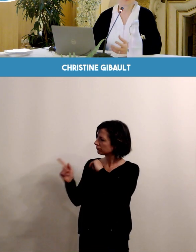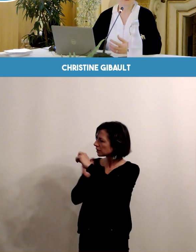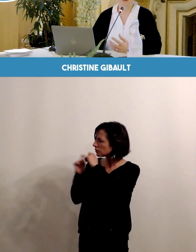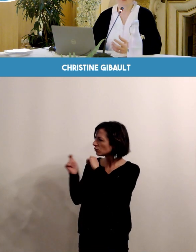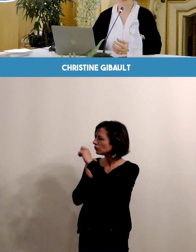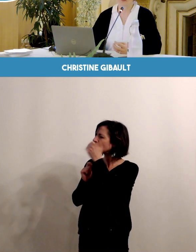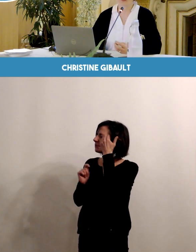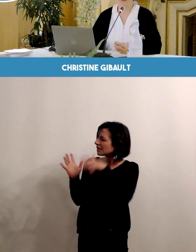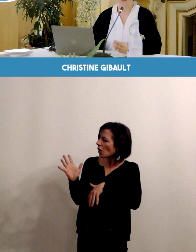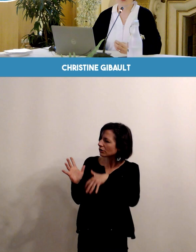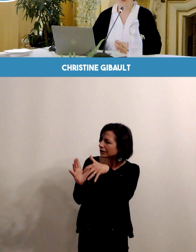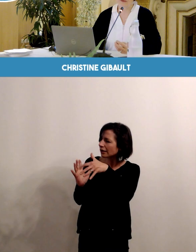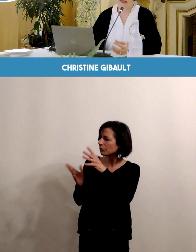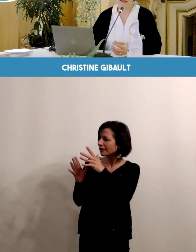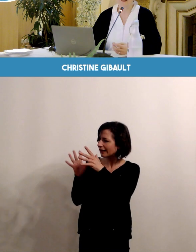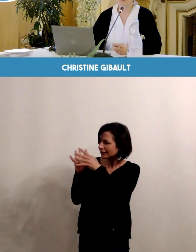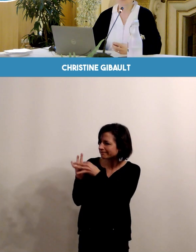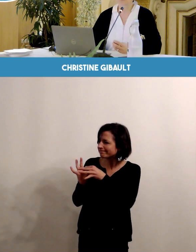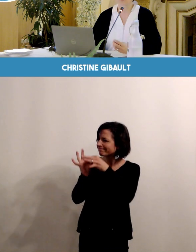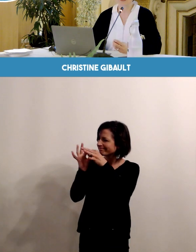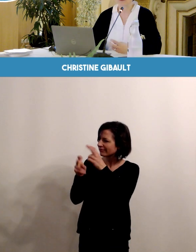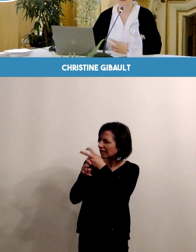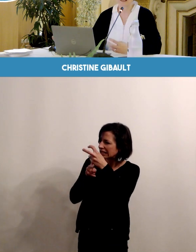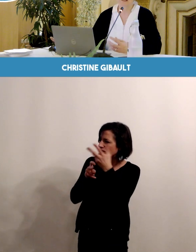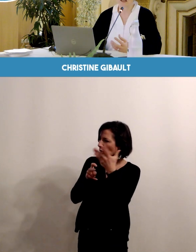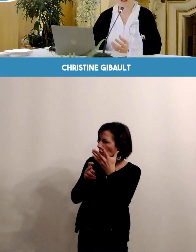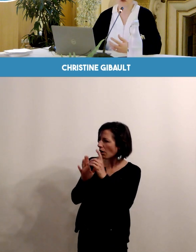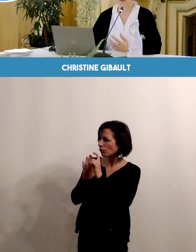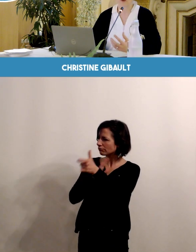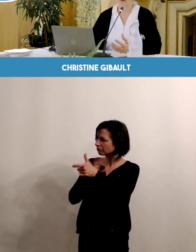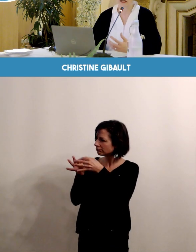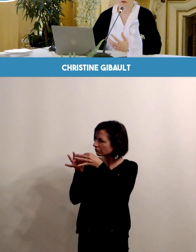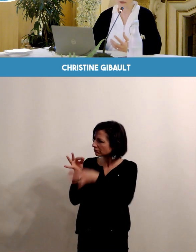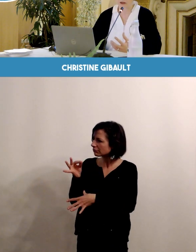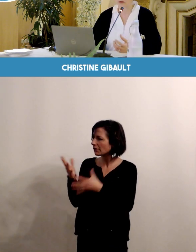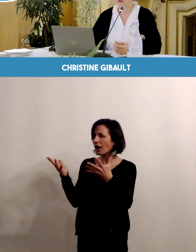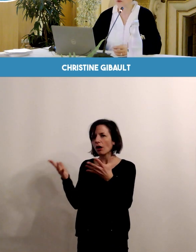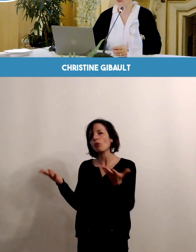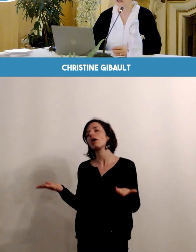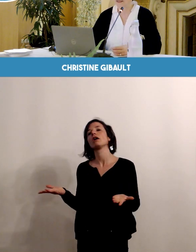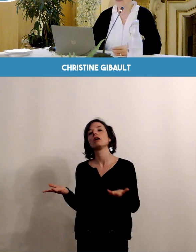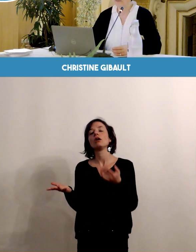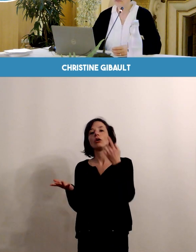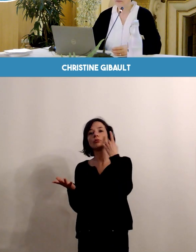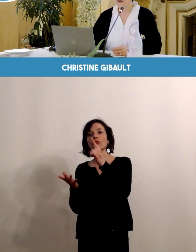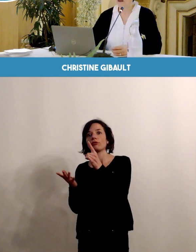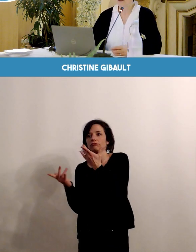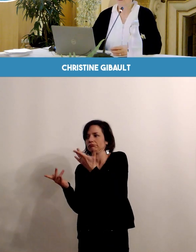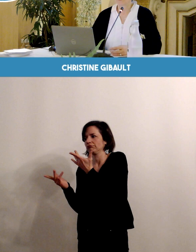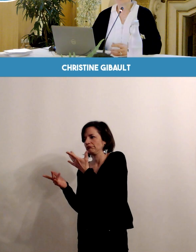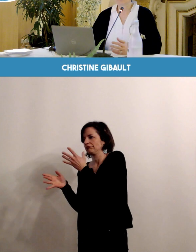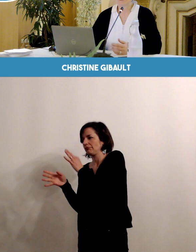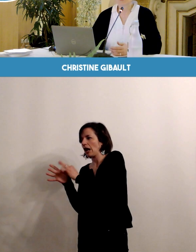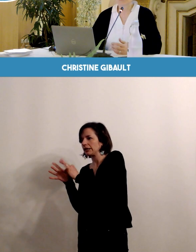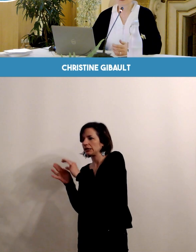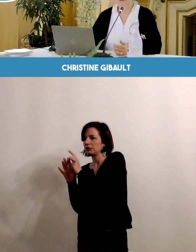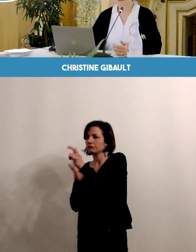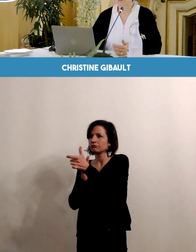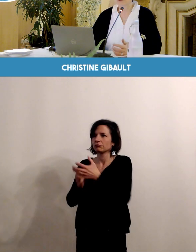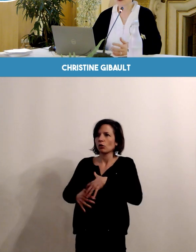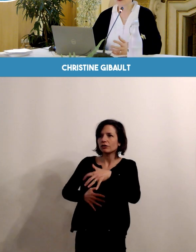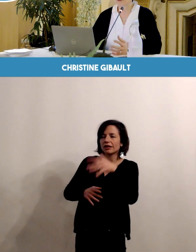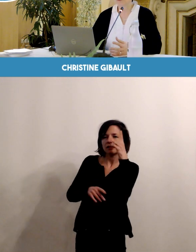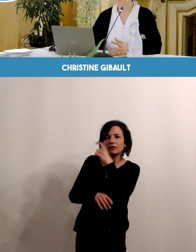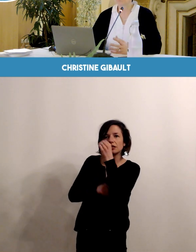maladie sur la grossesse et inversement de la grossesse sur votre maladie. Et donc, il est souvent